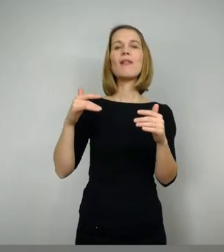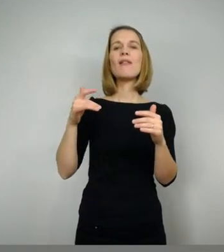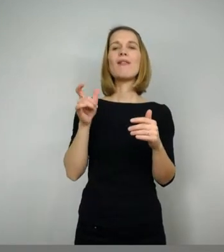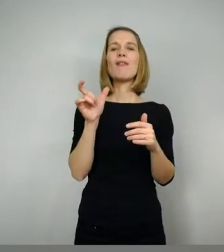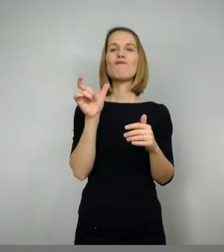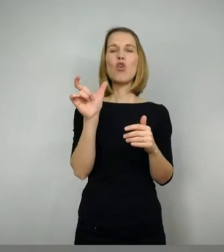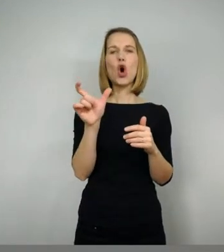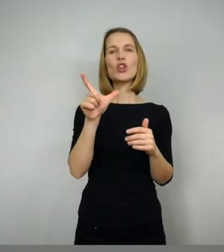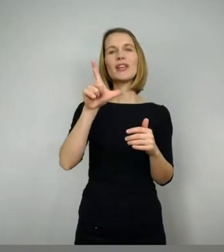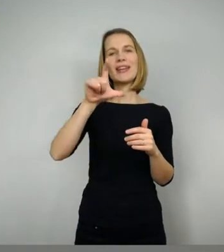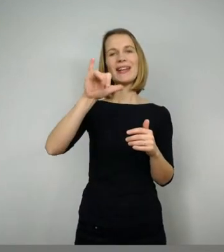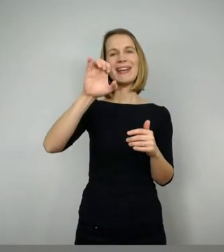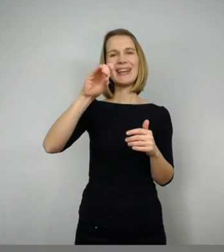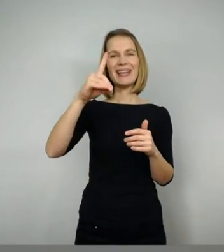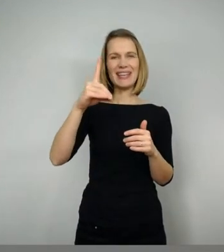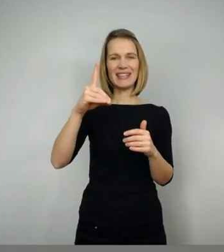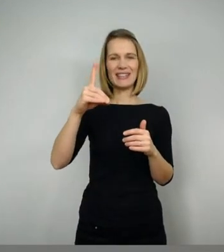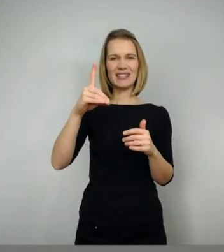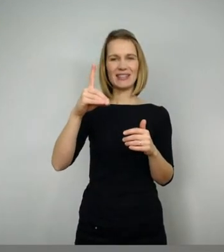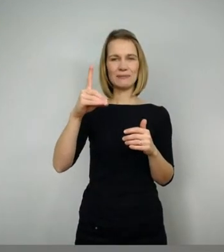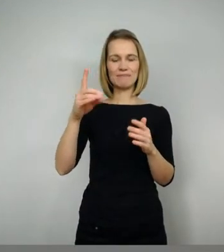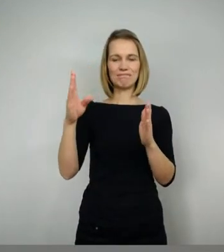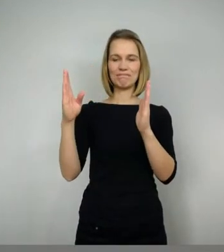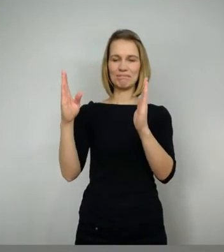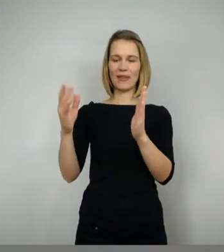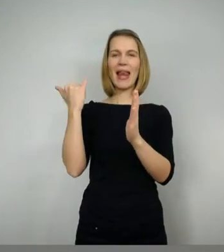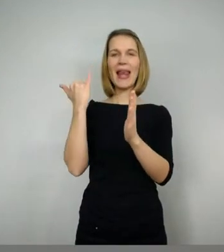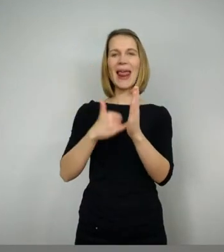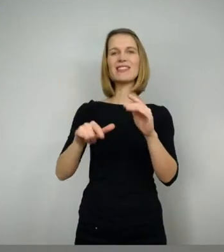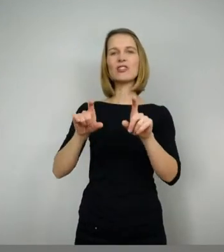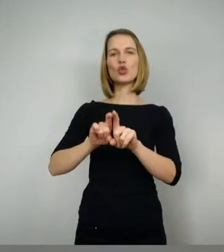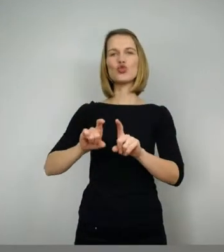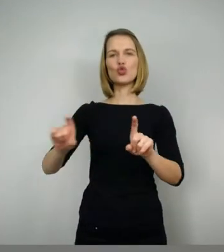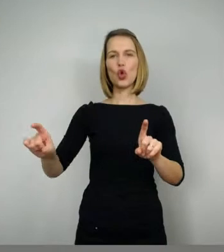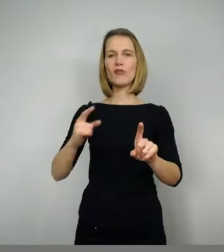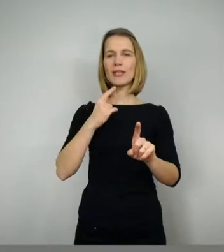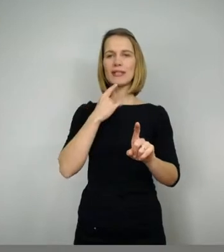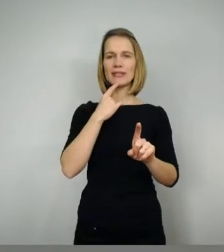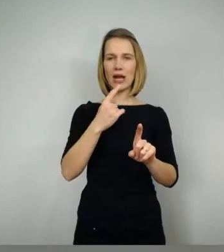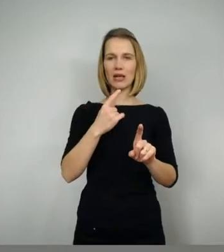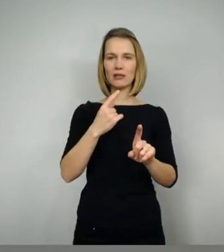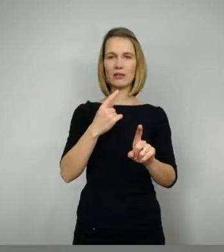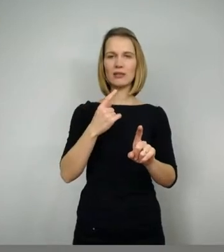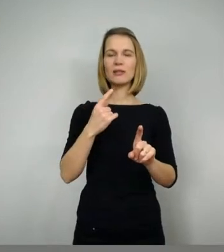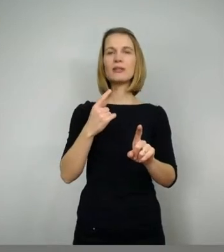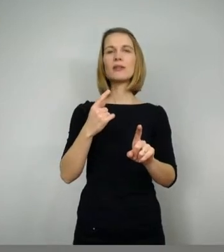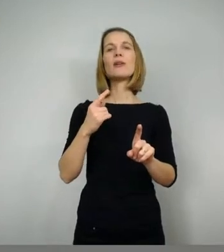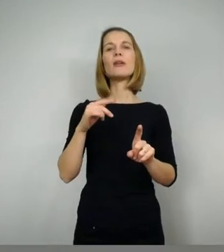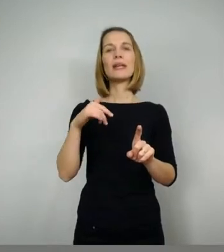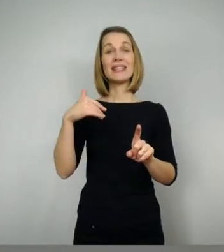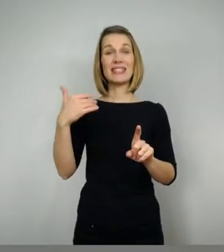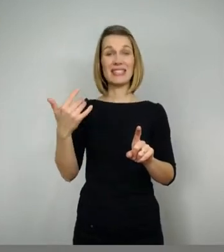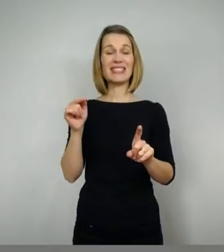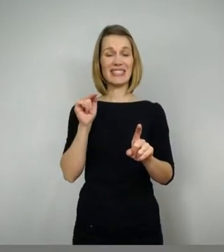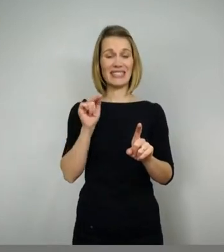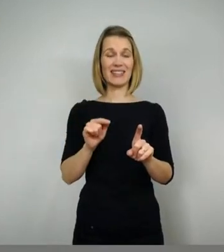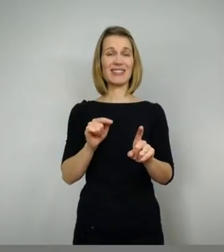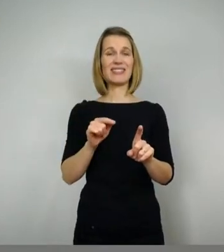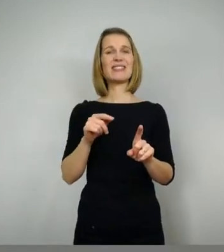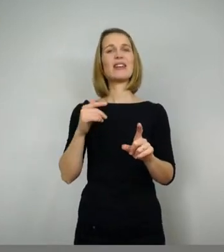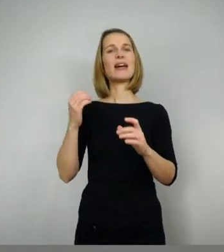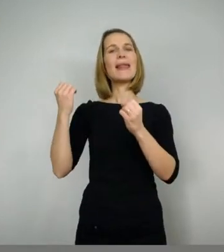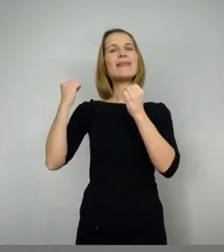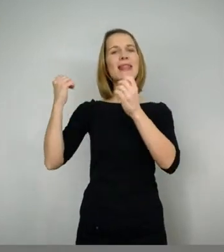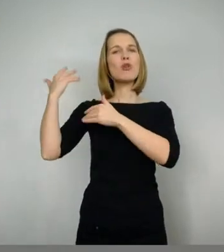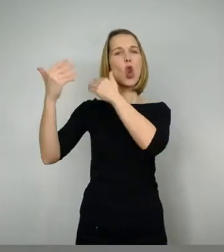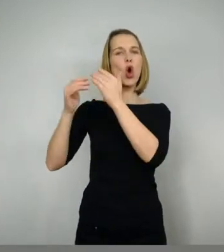heißt es, das ist der Nibelungen-Lied. Es gibt zwei Fassungen, einmal heißt es, das ist der Nibelungen-Not und einmal, das ist der Nibelungen-Lied. Ja, also auch von da